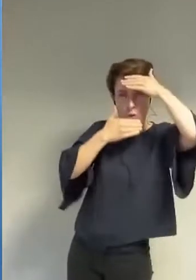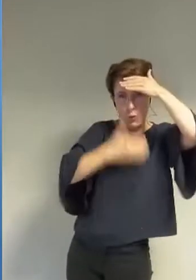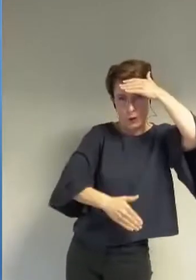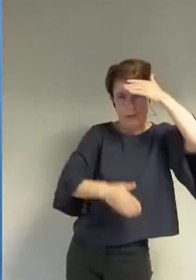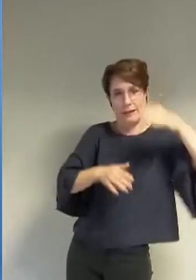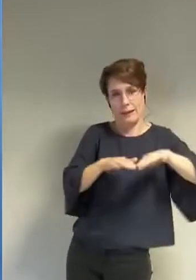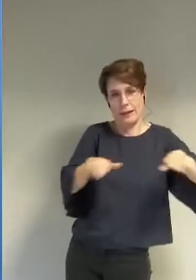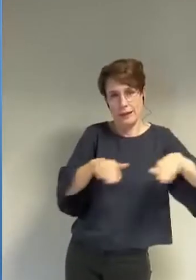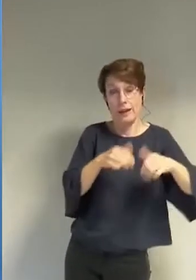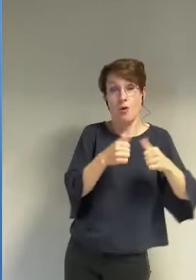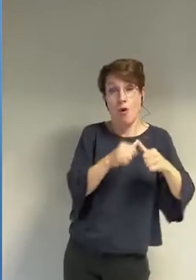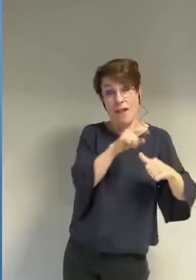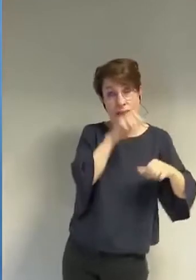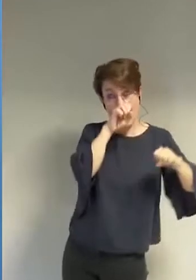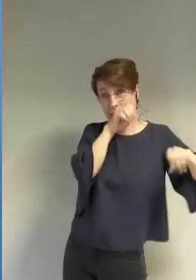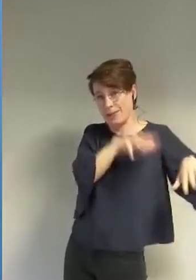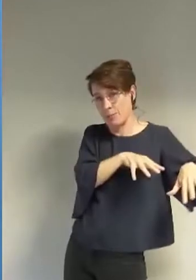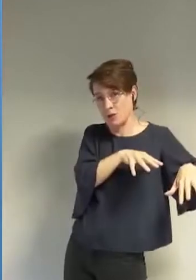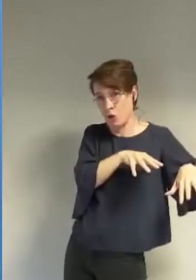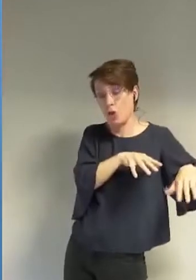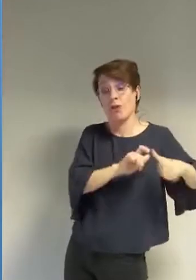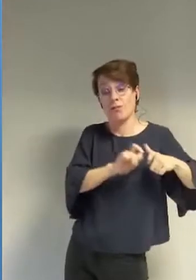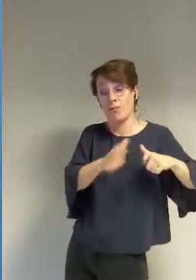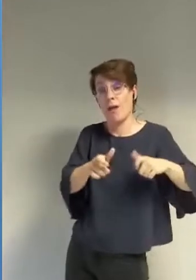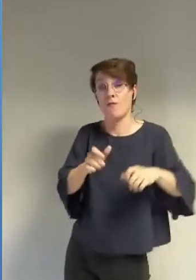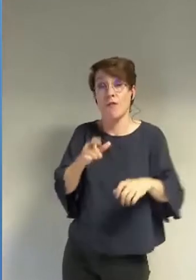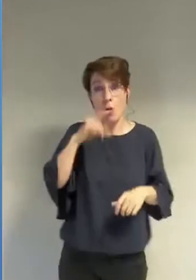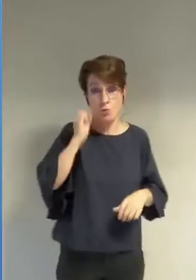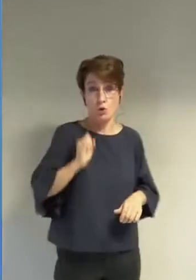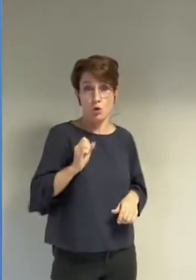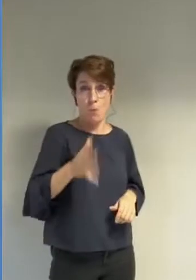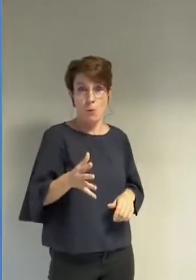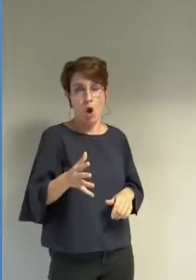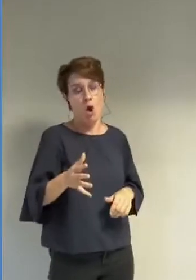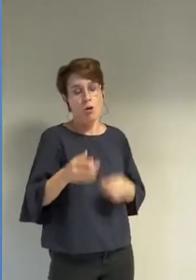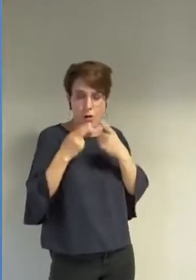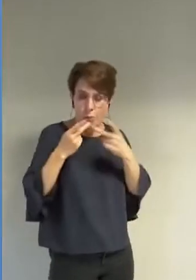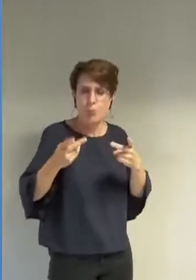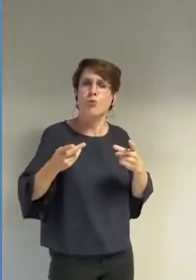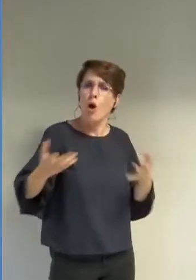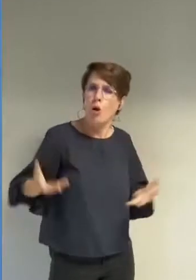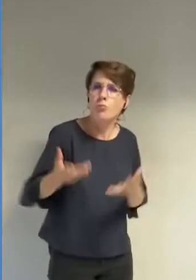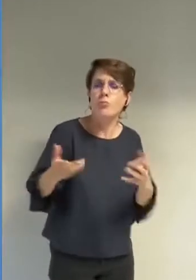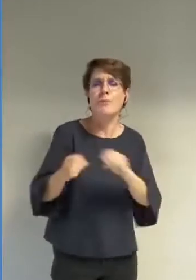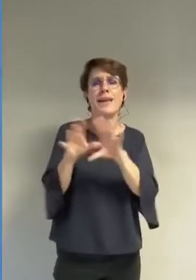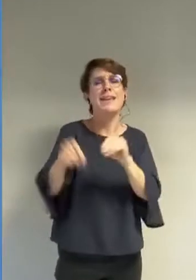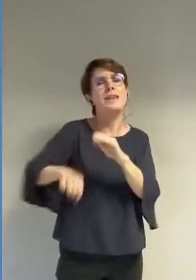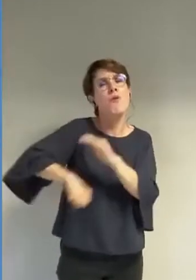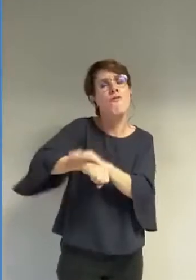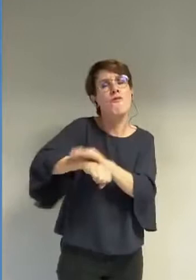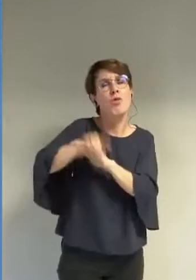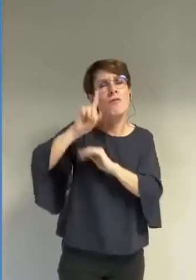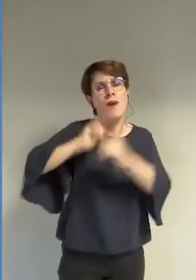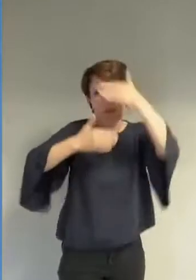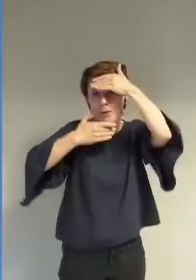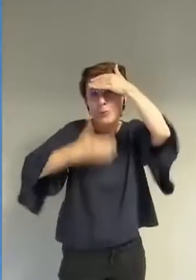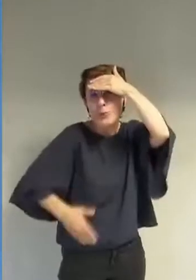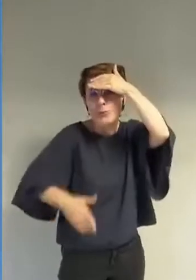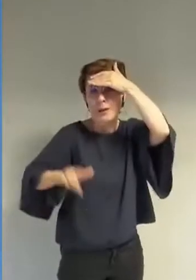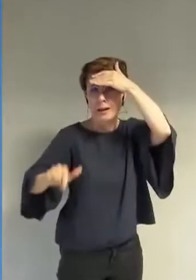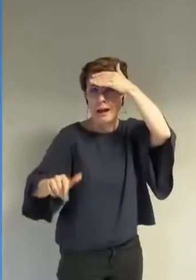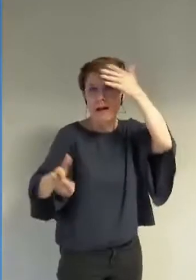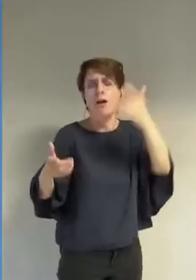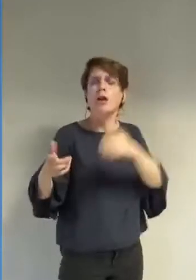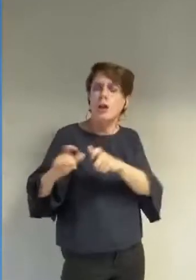et peu de temps après Éric Piolle annonce son soutien aux hijabeuses et dans la foulée explique qu'un processus de réflexion